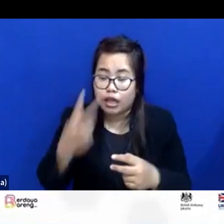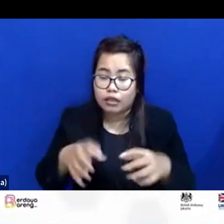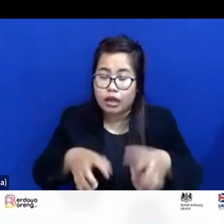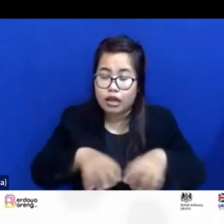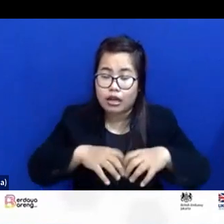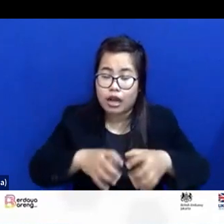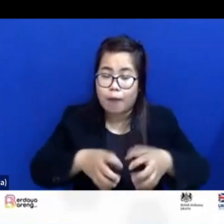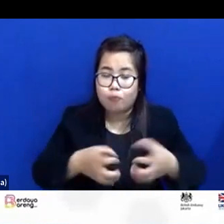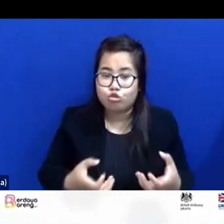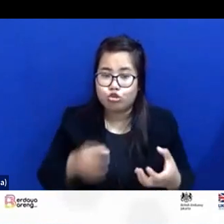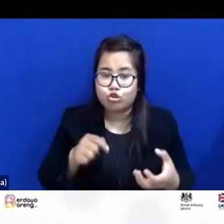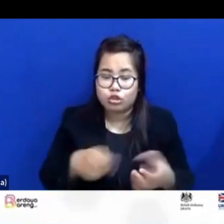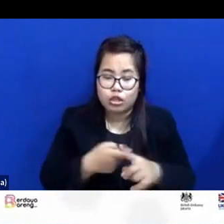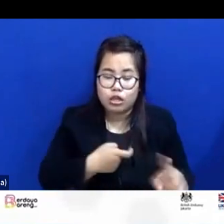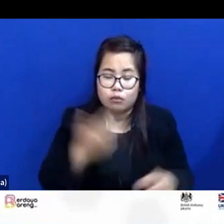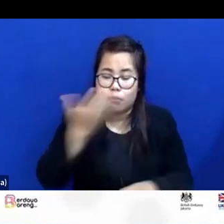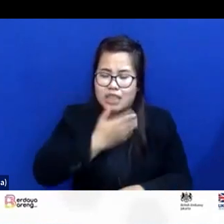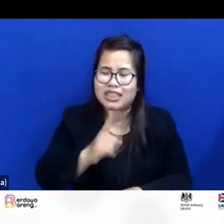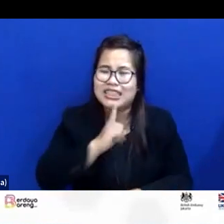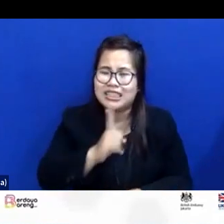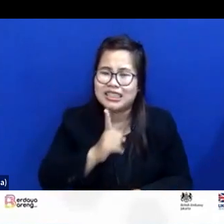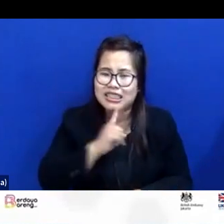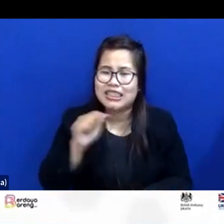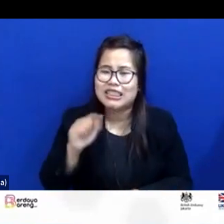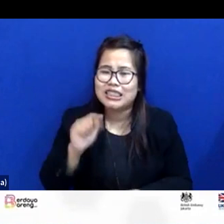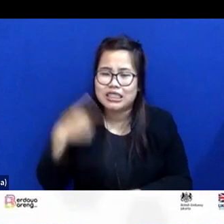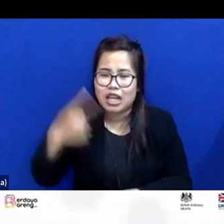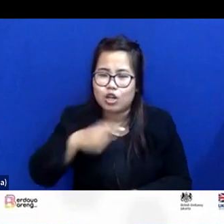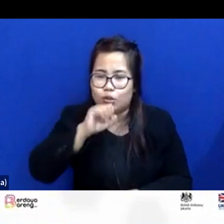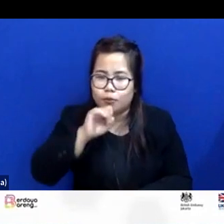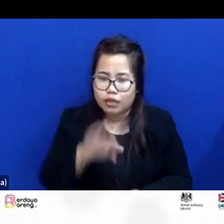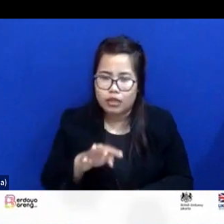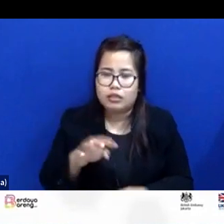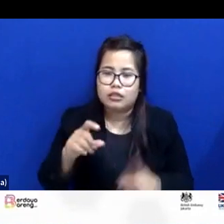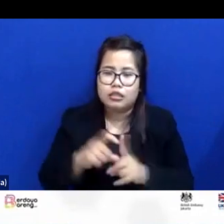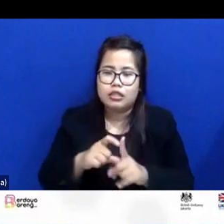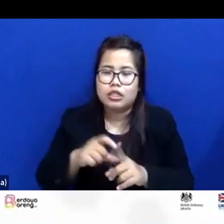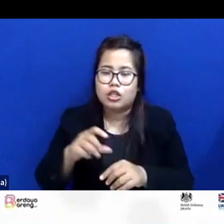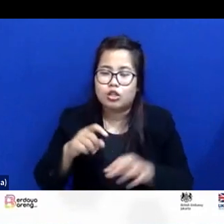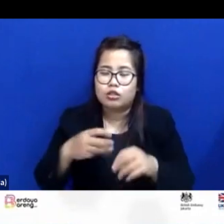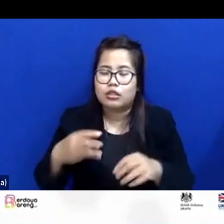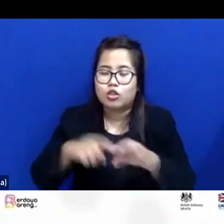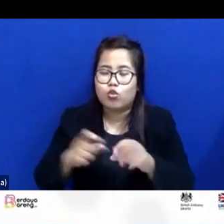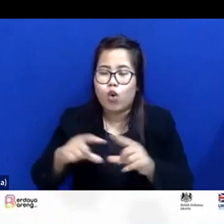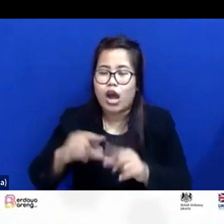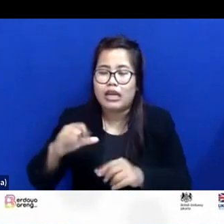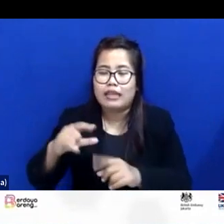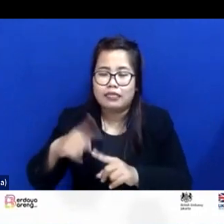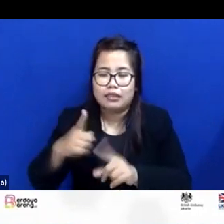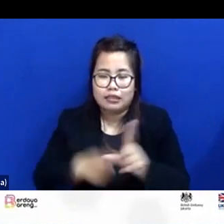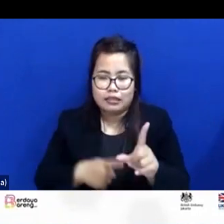Kamus bahasa Inggris itu, dia pasti bicara the quality of being able. The quality of being easy.